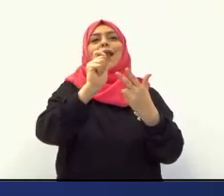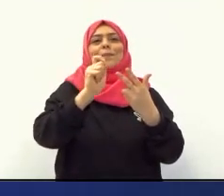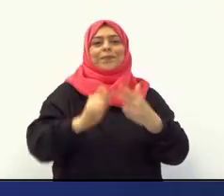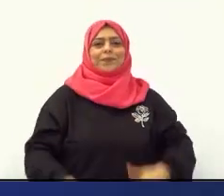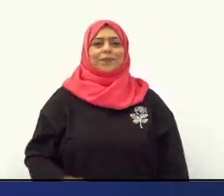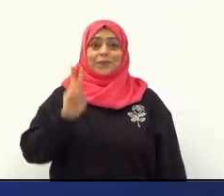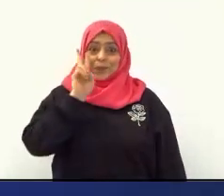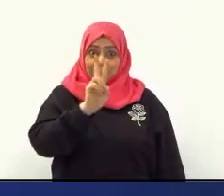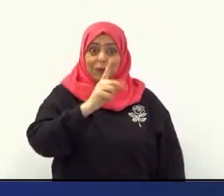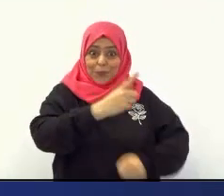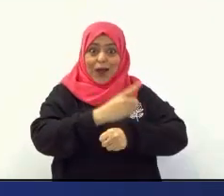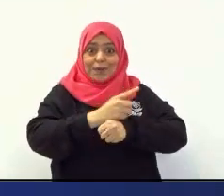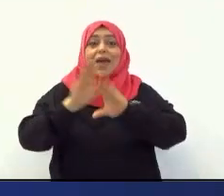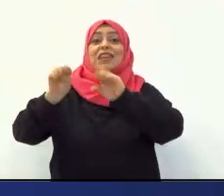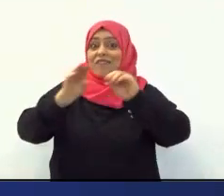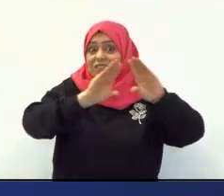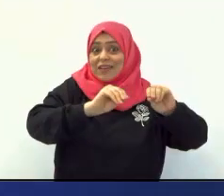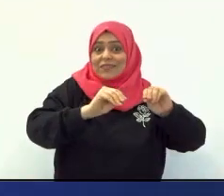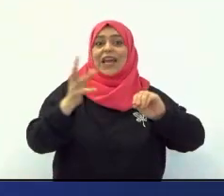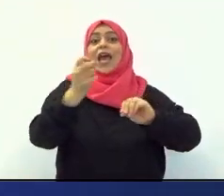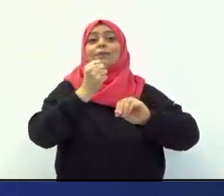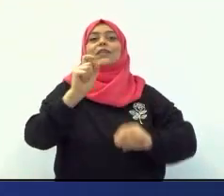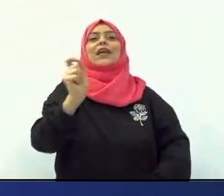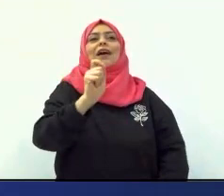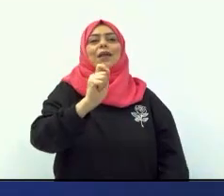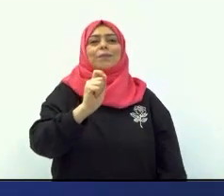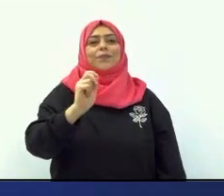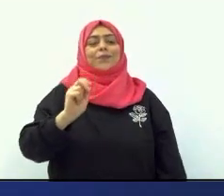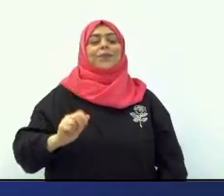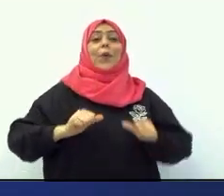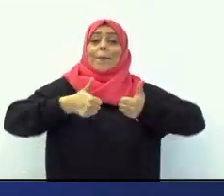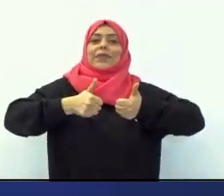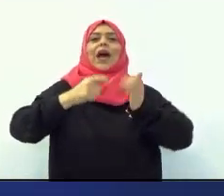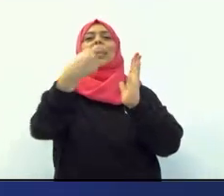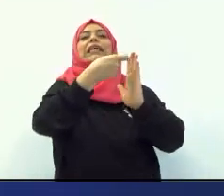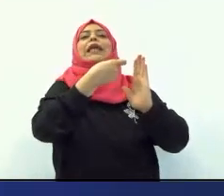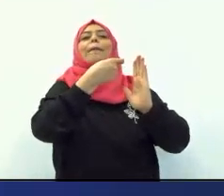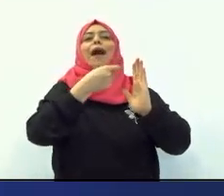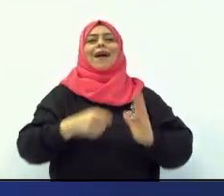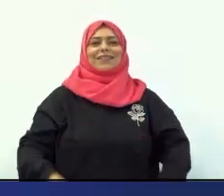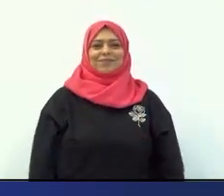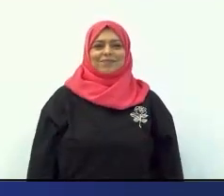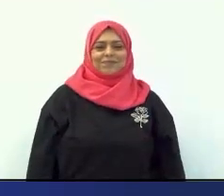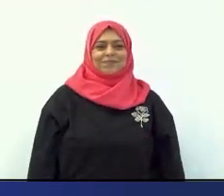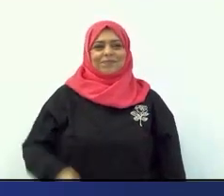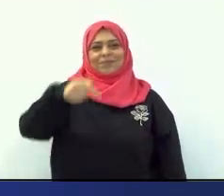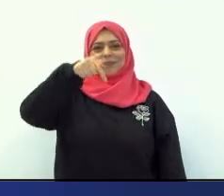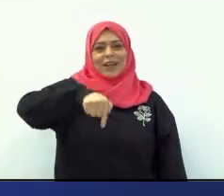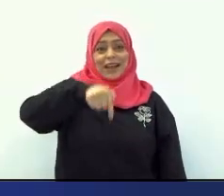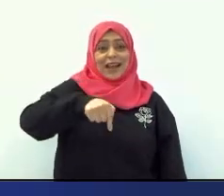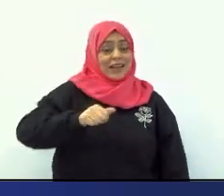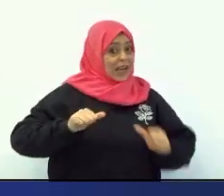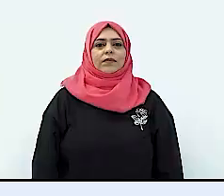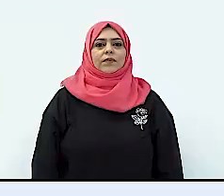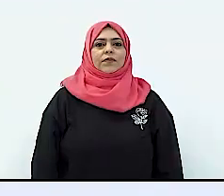بهذه الطريقة ثم ضعه هكذا وابدأ بالكتابة الآن هيا